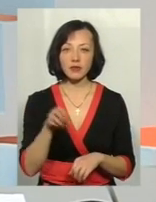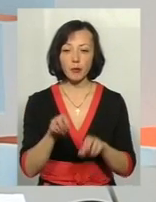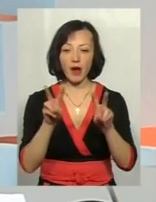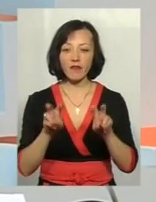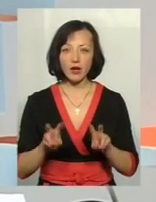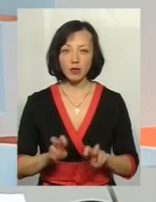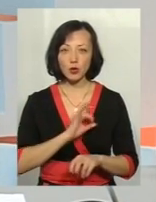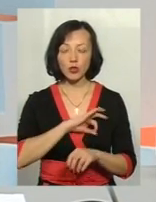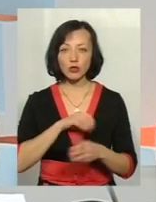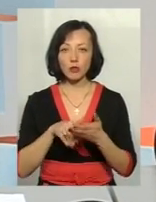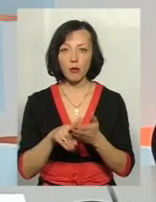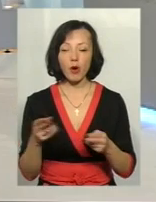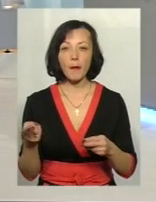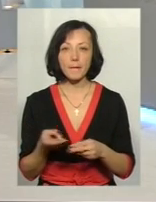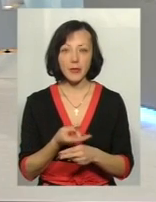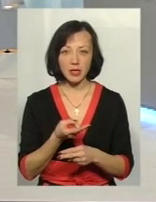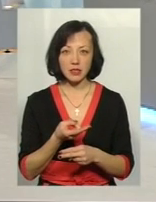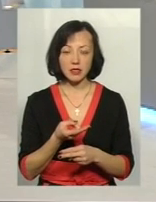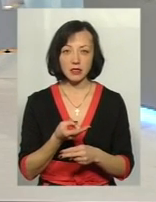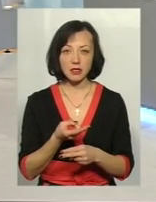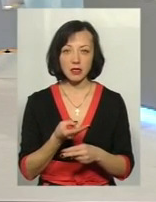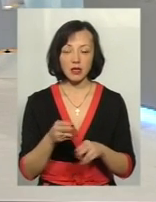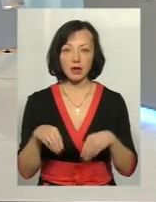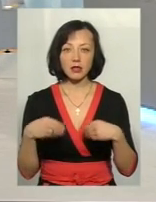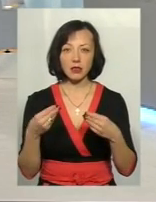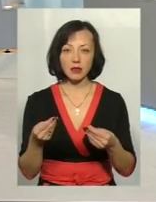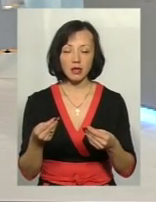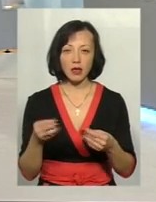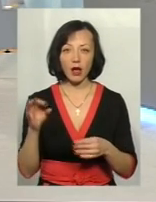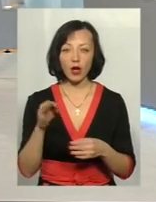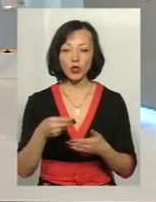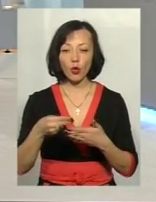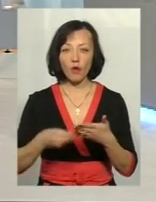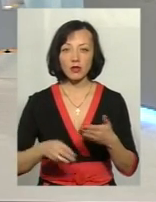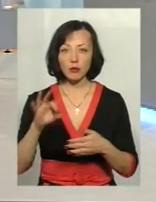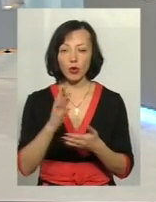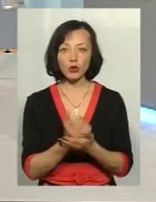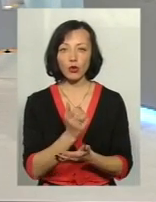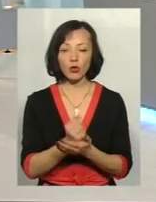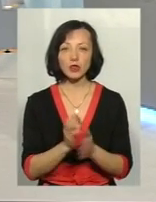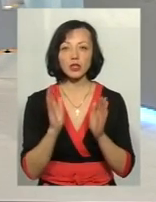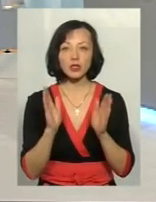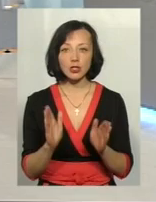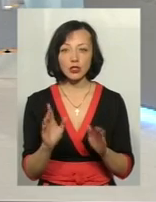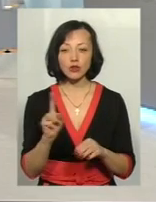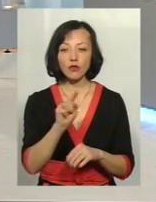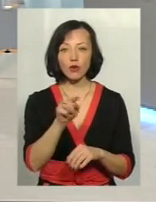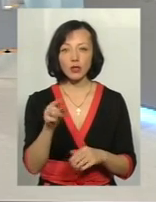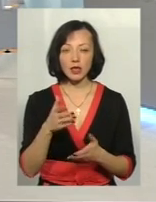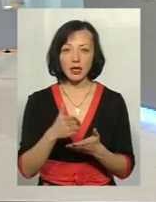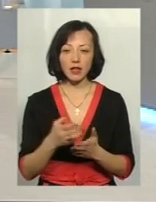допомоги без надання довідки про доходи, лише надання довідки про те, що вони є